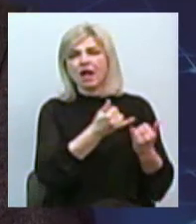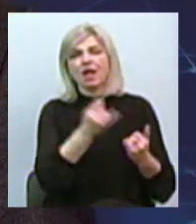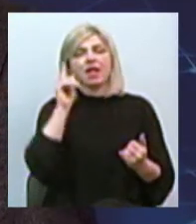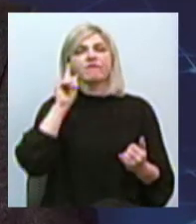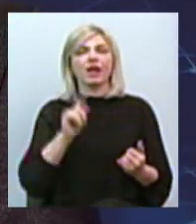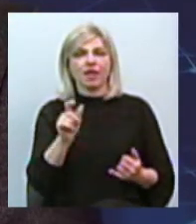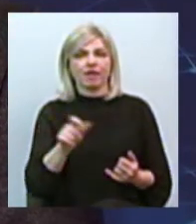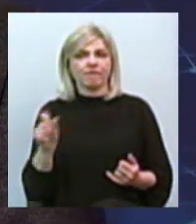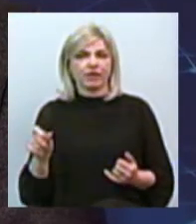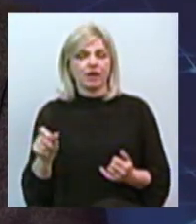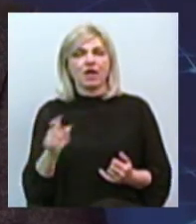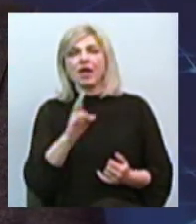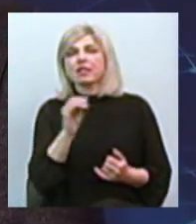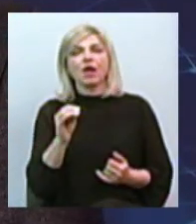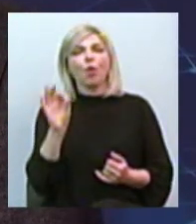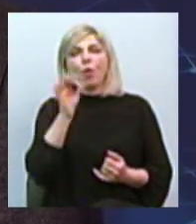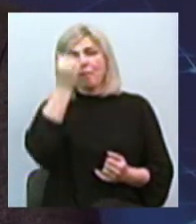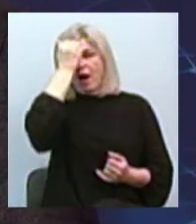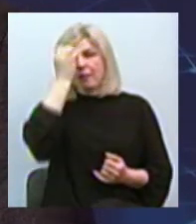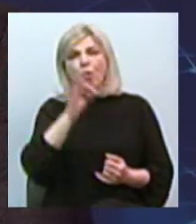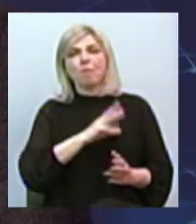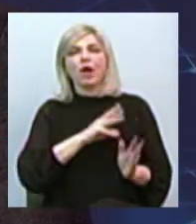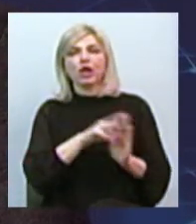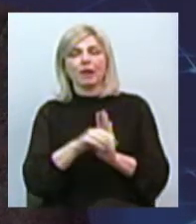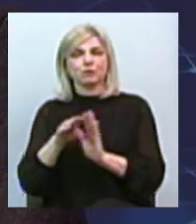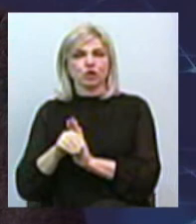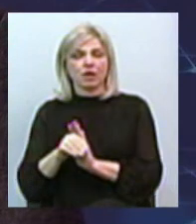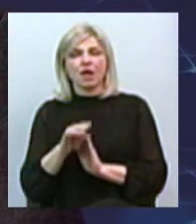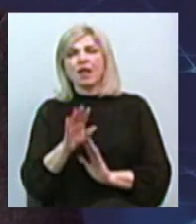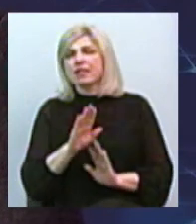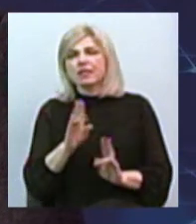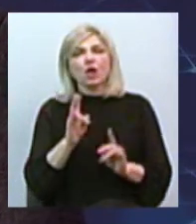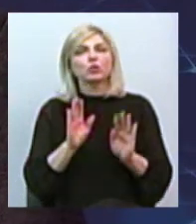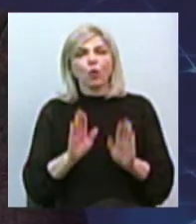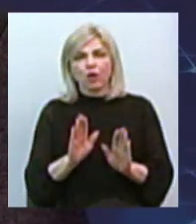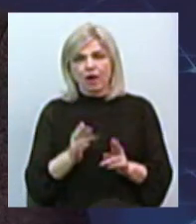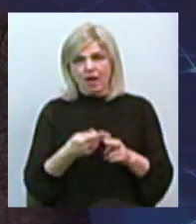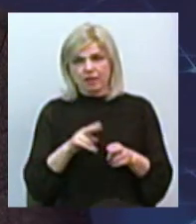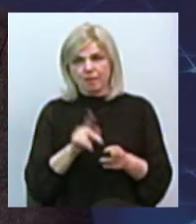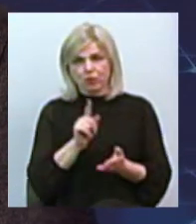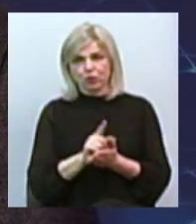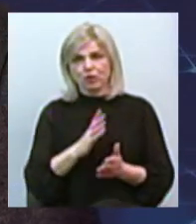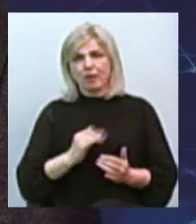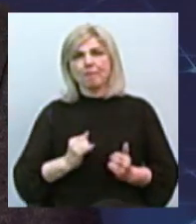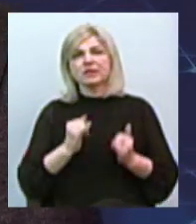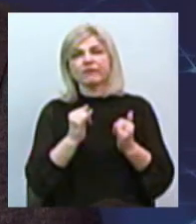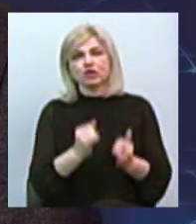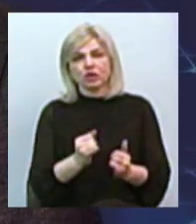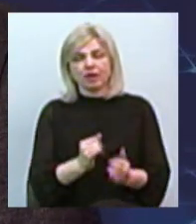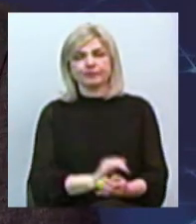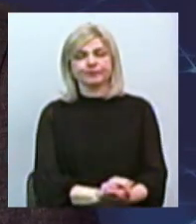для пам'яти о погибших. Во всяком случае, далеко не тільки этому, она должна бути посвящена. І